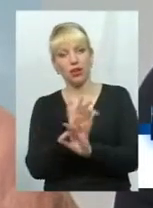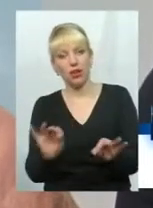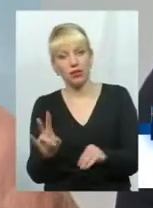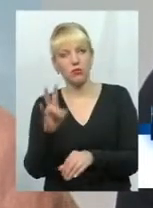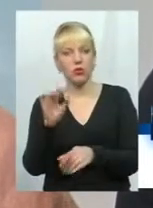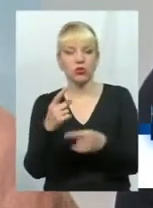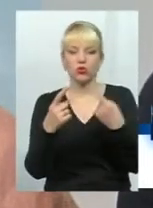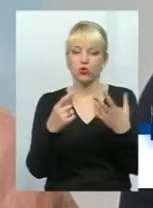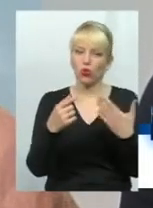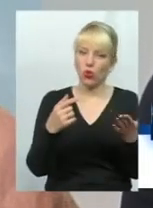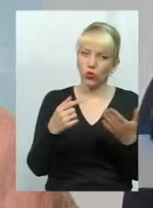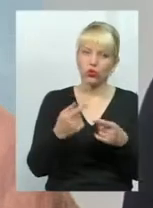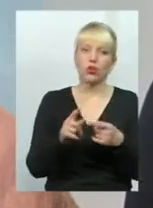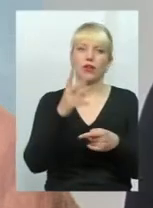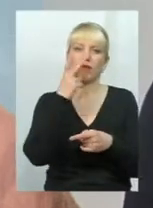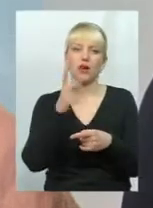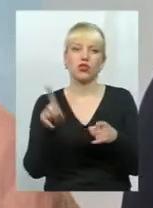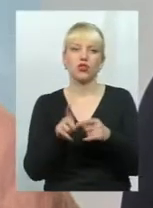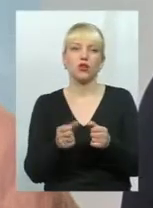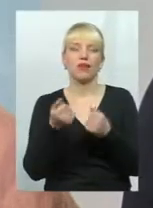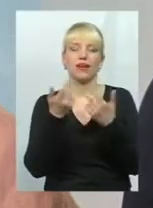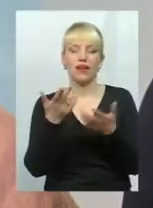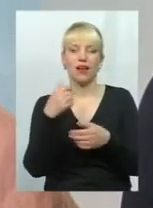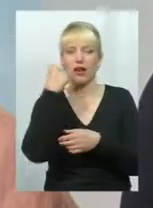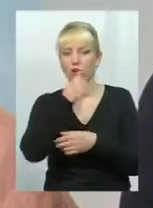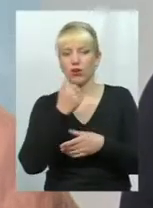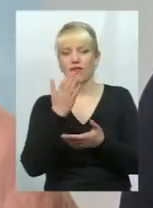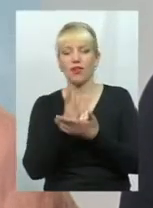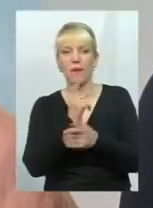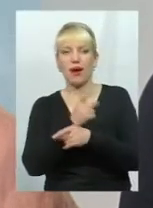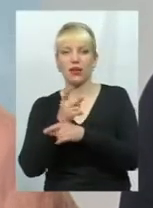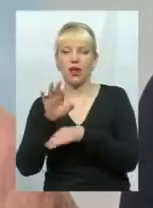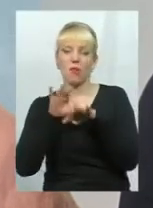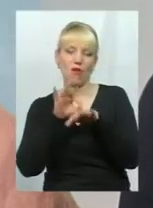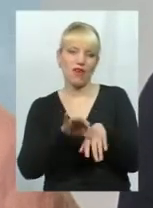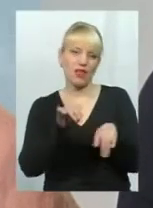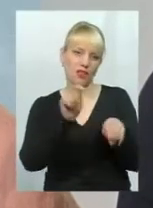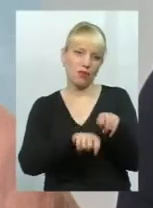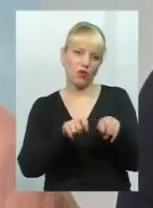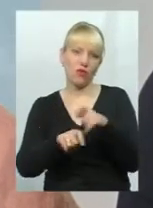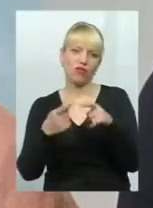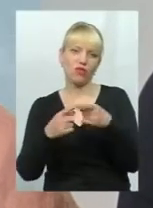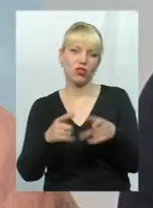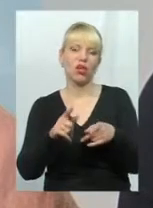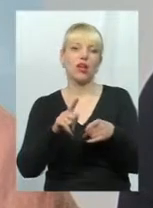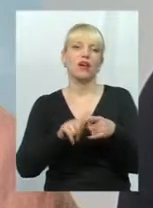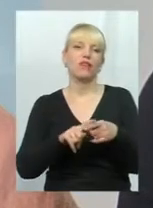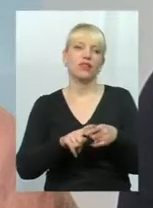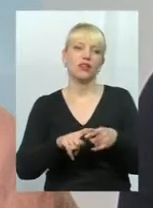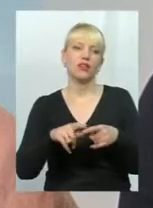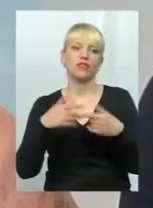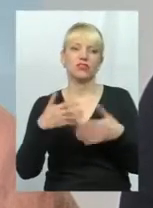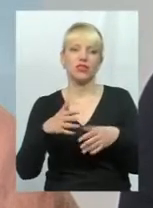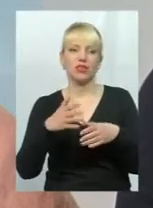іншої сторони ми бачимо, що вже оцей кільканадцять років триваючий мораторій на проведення перевірок, він розхолоджує бухгалтерів, він розхолоджує